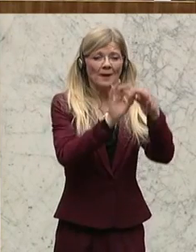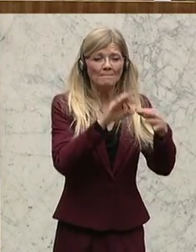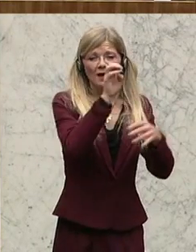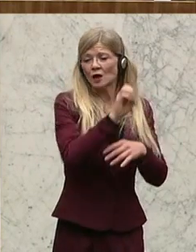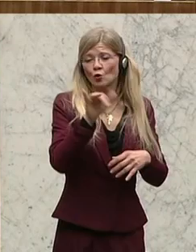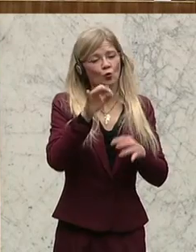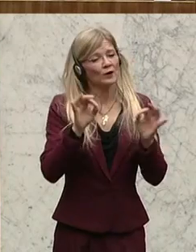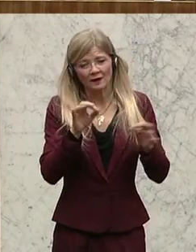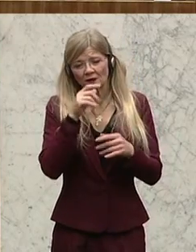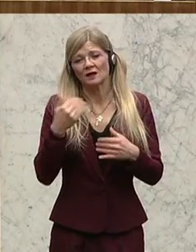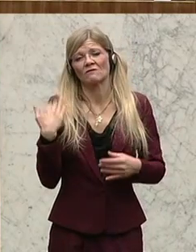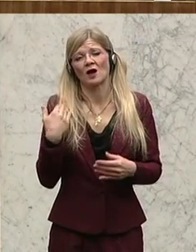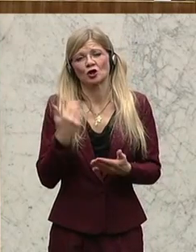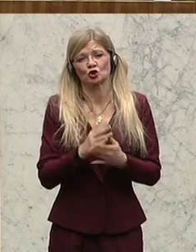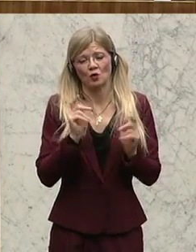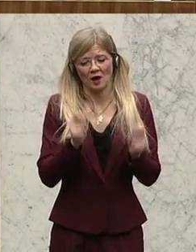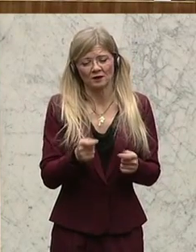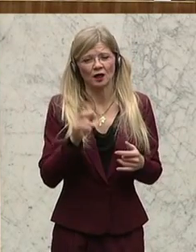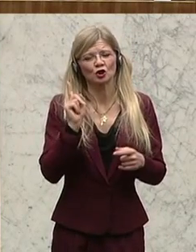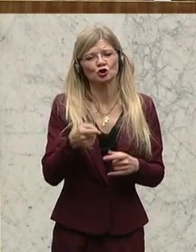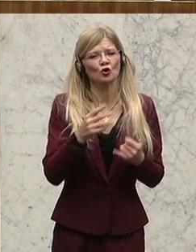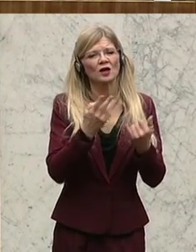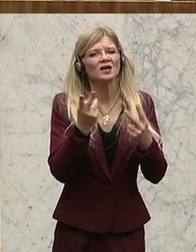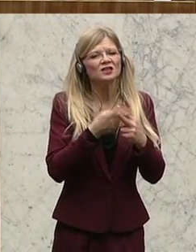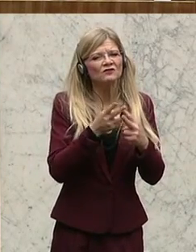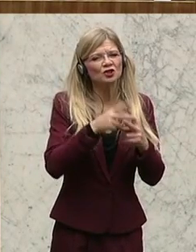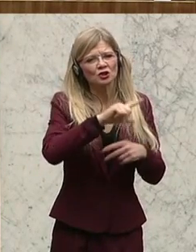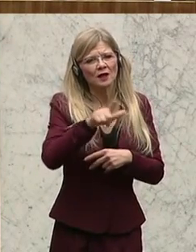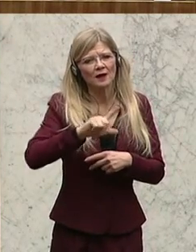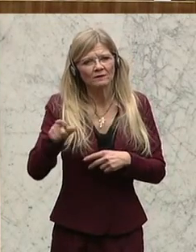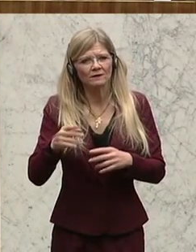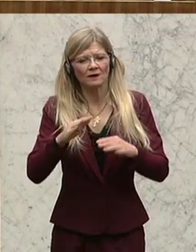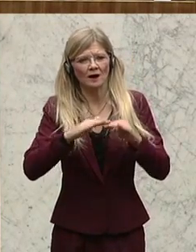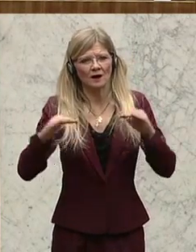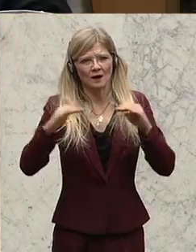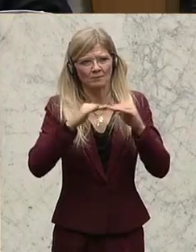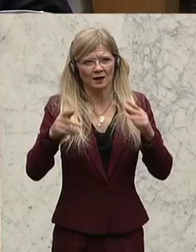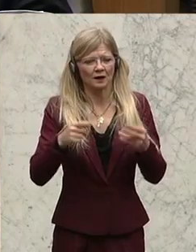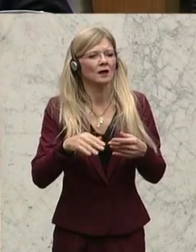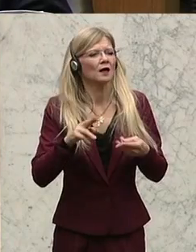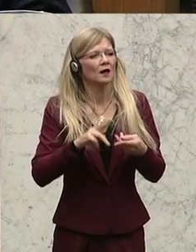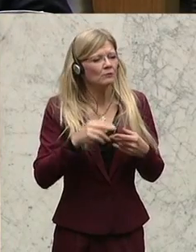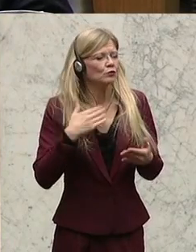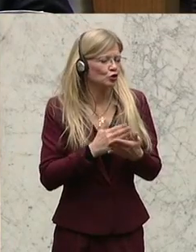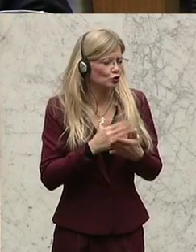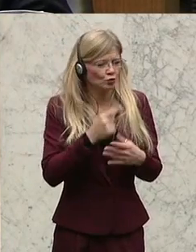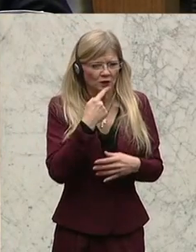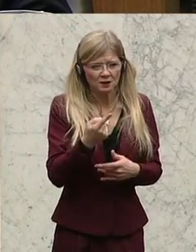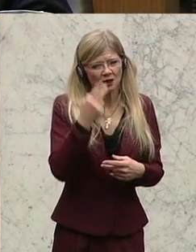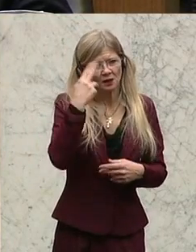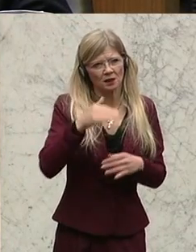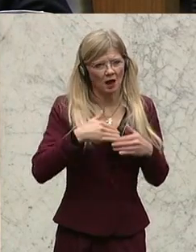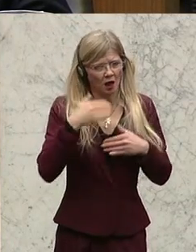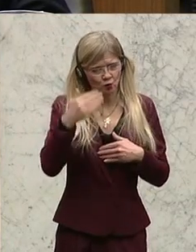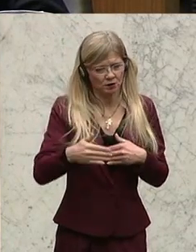bilaterale Ebene machen sollen, beziehungsweise dem Herrn Außenminister, dann machen Sie das. Und das wäre vernünftig. Und hier wurde